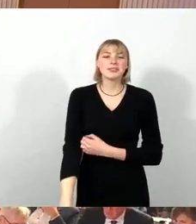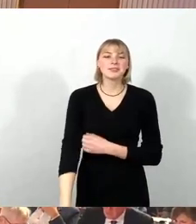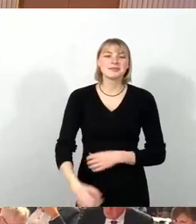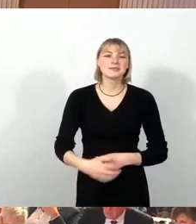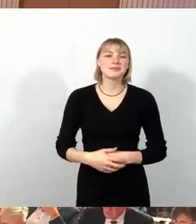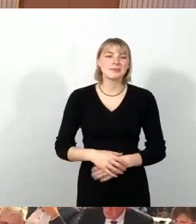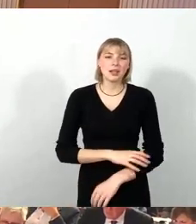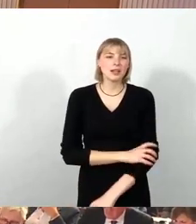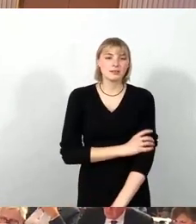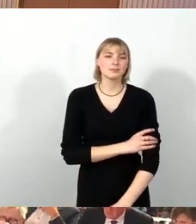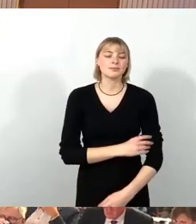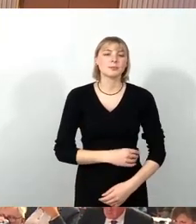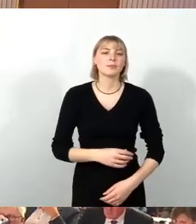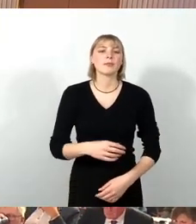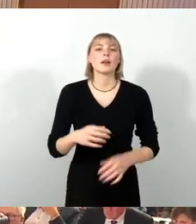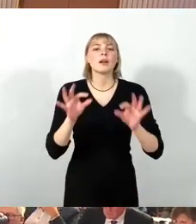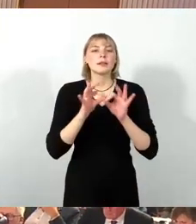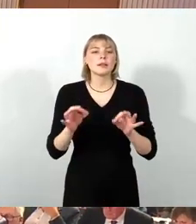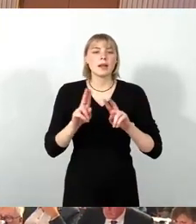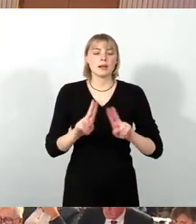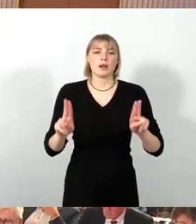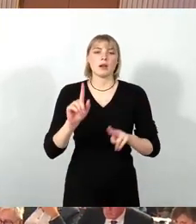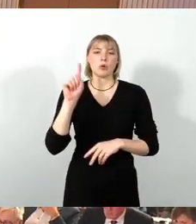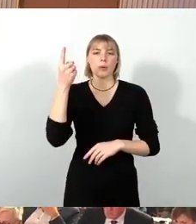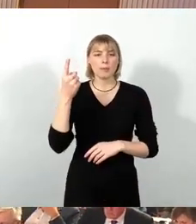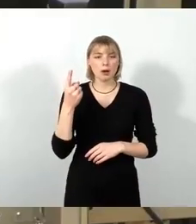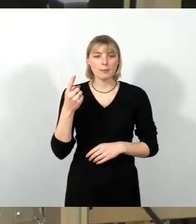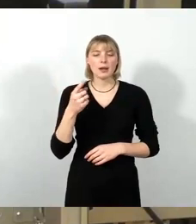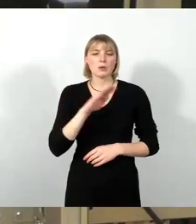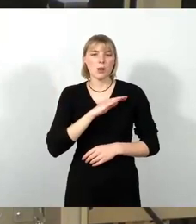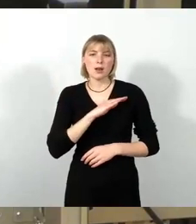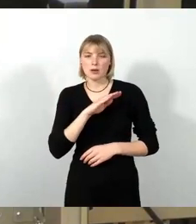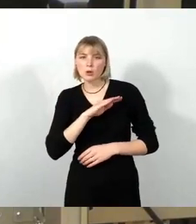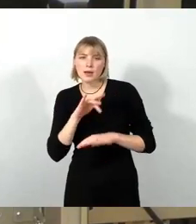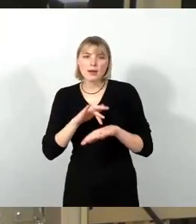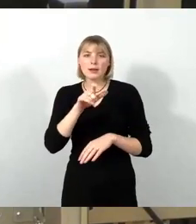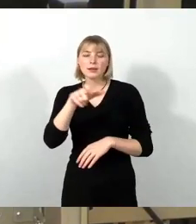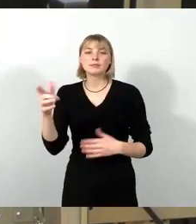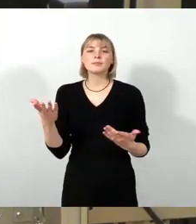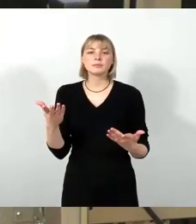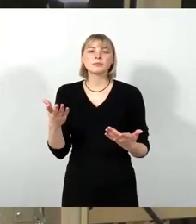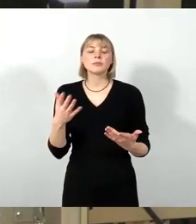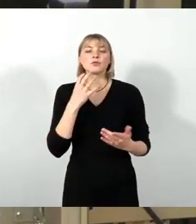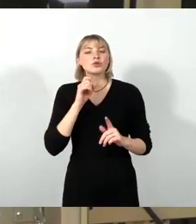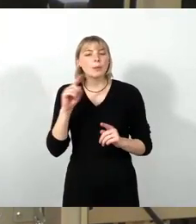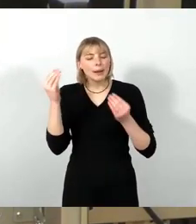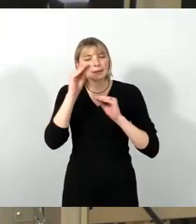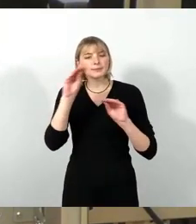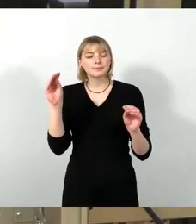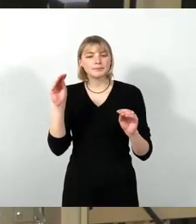Sehr geehrter Herr Oberbürgermeister, werte Kolleginnen und Kollegen, ich habe mich noch mal zu Wort gemeldet, um